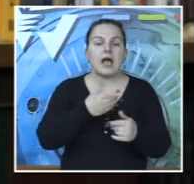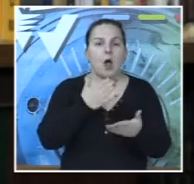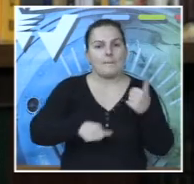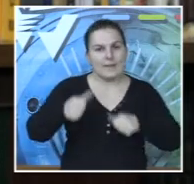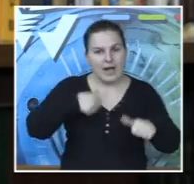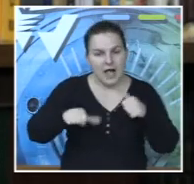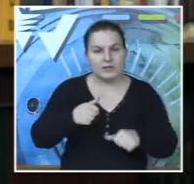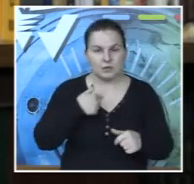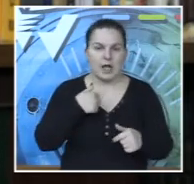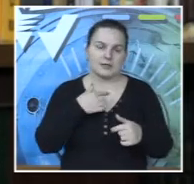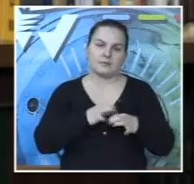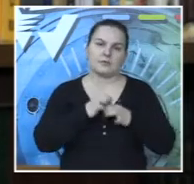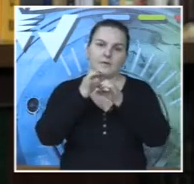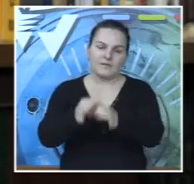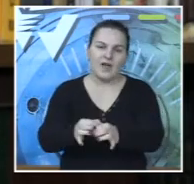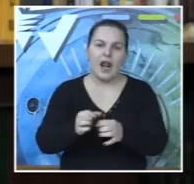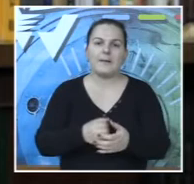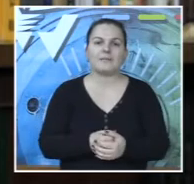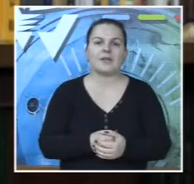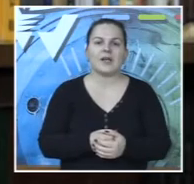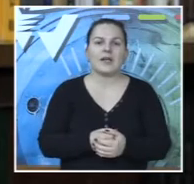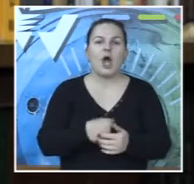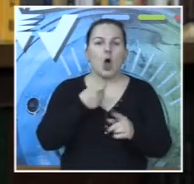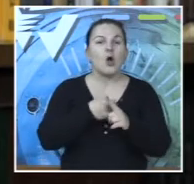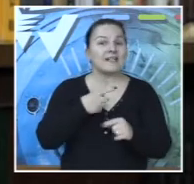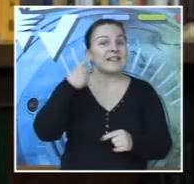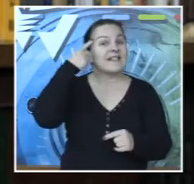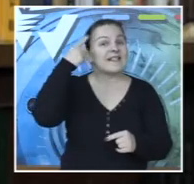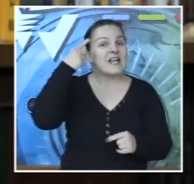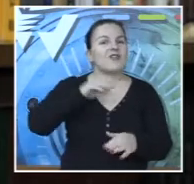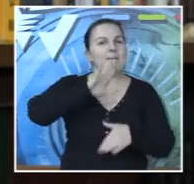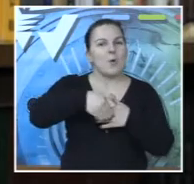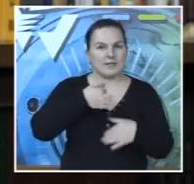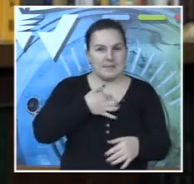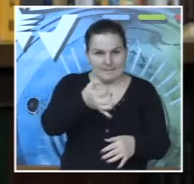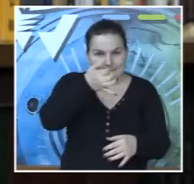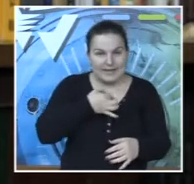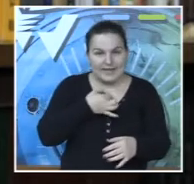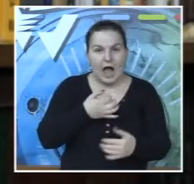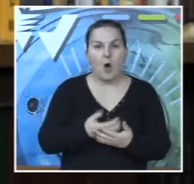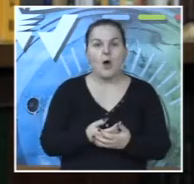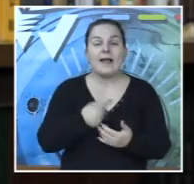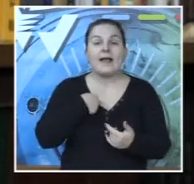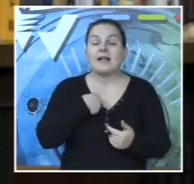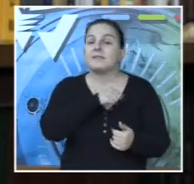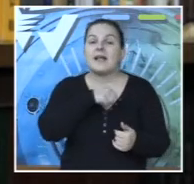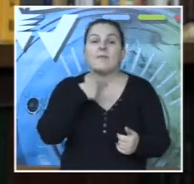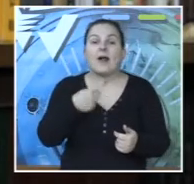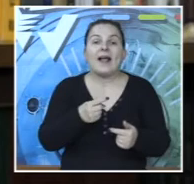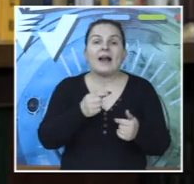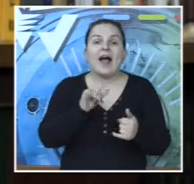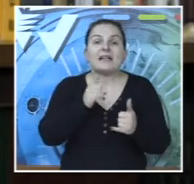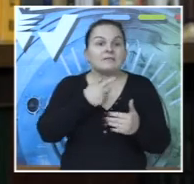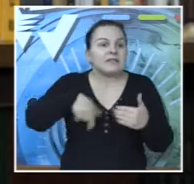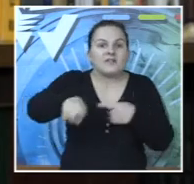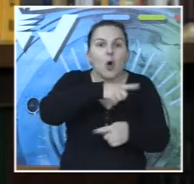Kosta je otišla na operaciju, ja sam ga odvela i on se toga sjeća, on je to mene posle pitao, ja sam